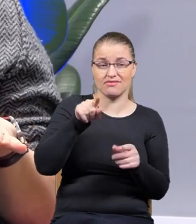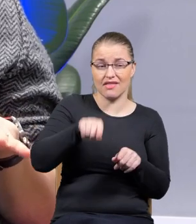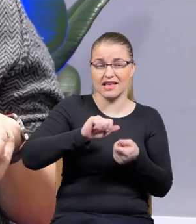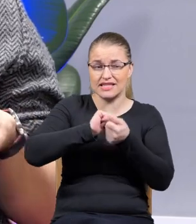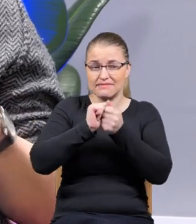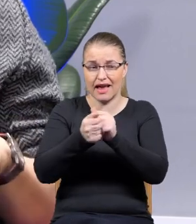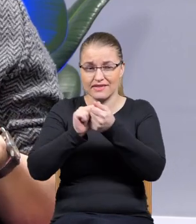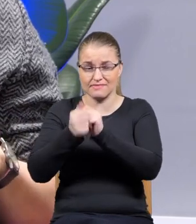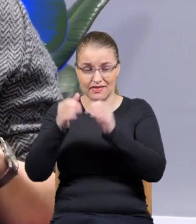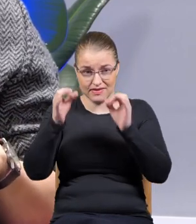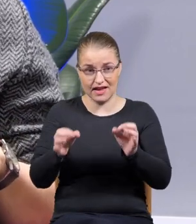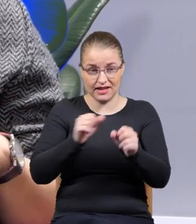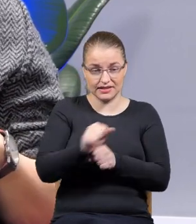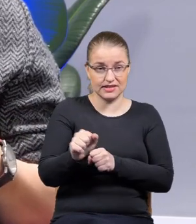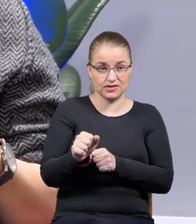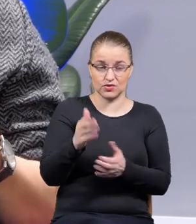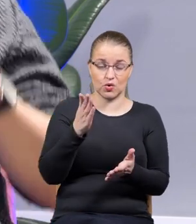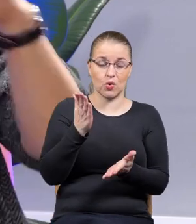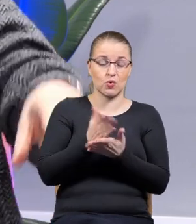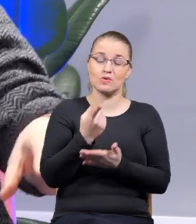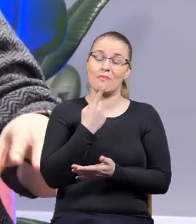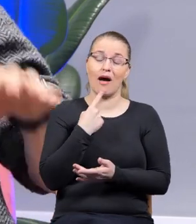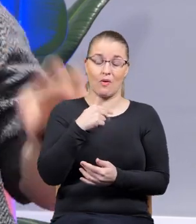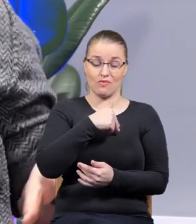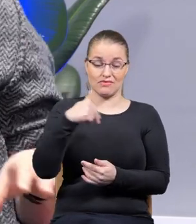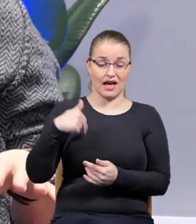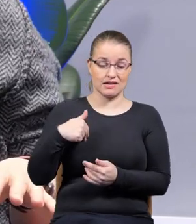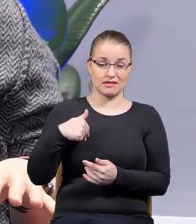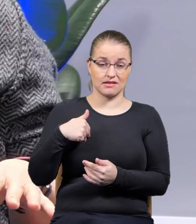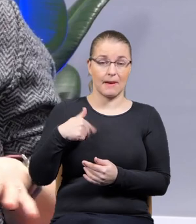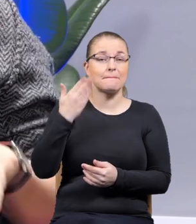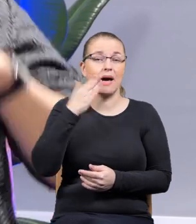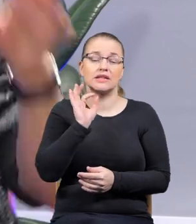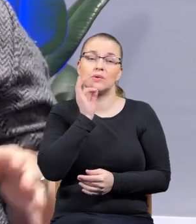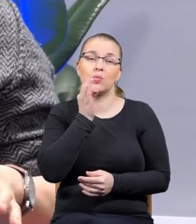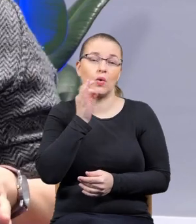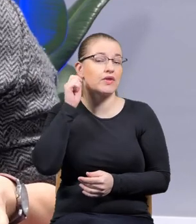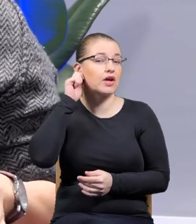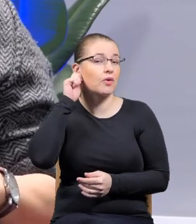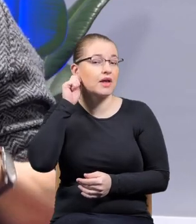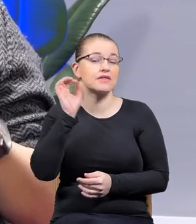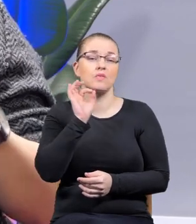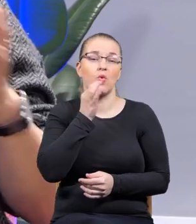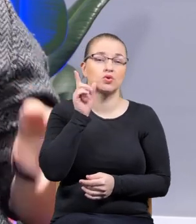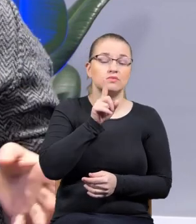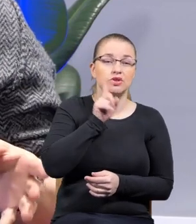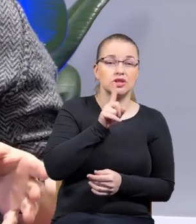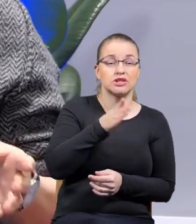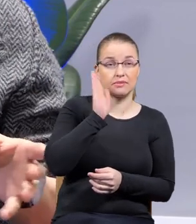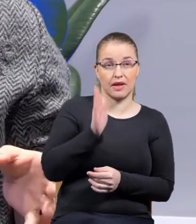teraz dzieją, już w mniejszym stopniu dotyczą nas, a bardziej dotyczą młodych kobiet, młodych mężczyzn, którzy będą